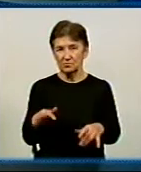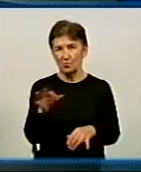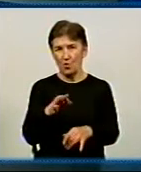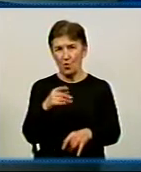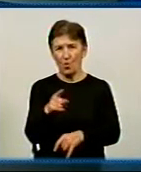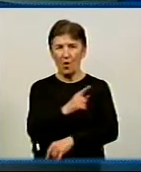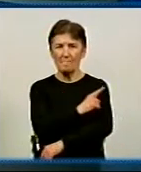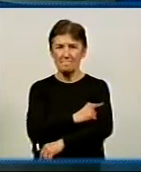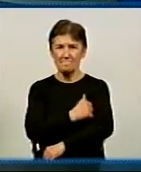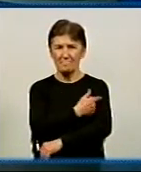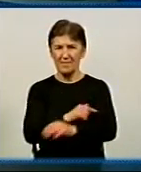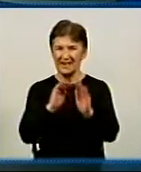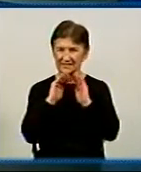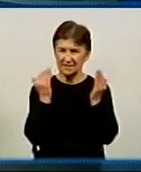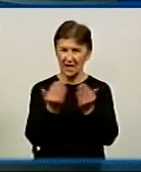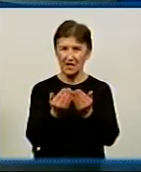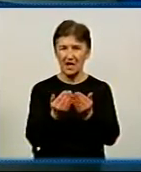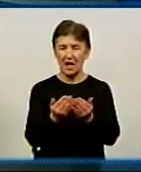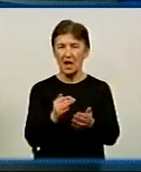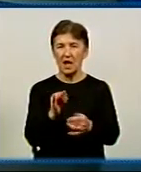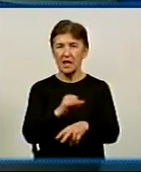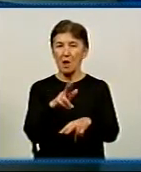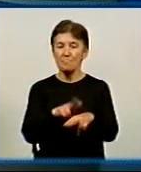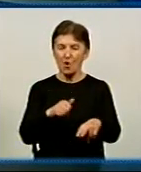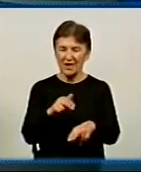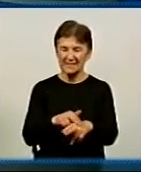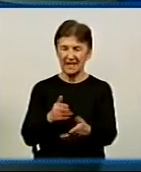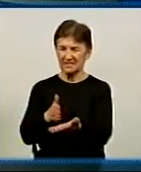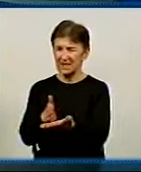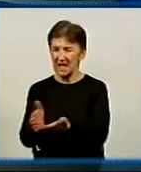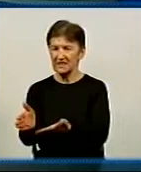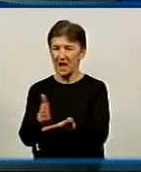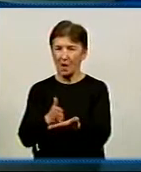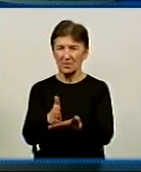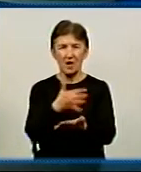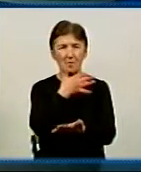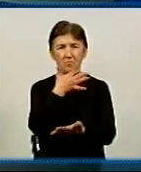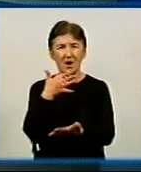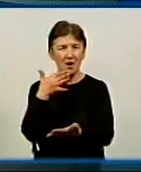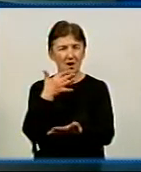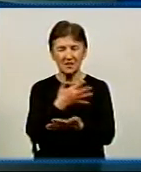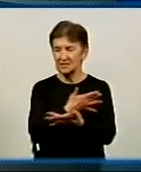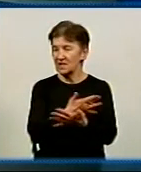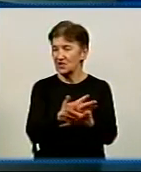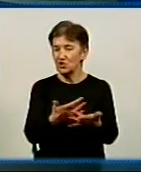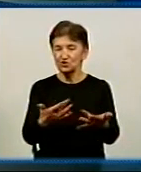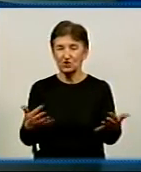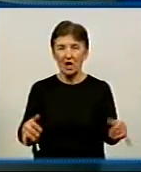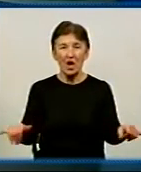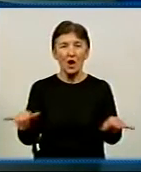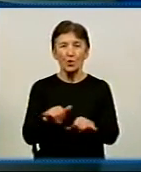напрямок, і про госпітальний напрямок, і про поліцейський напрямок. Тобто, і ще багато інших, де потребують